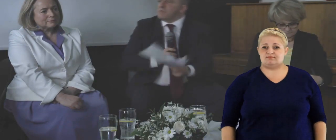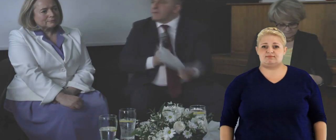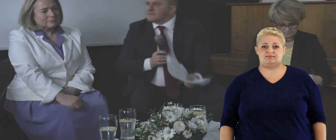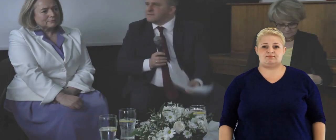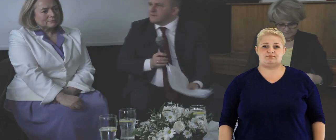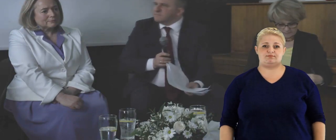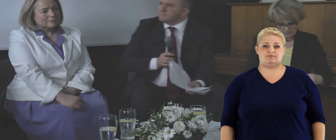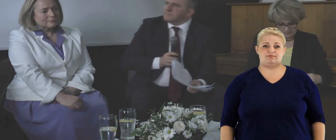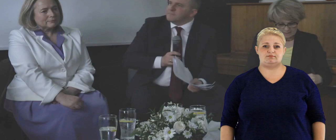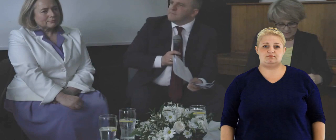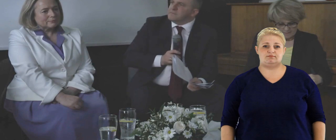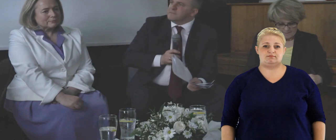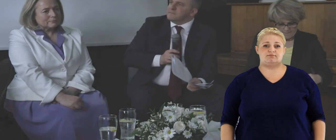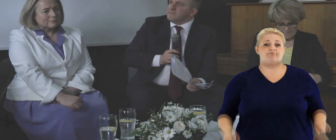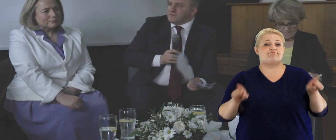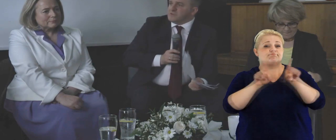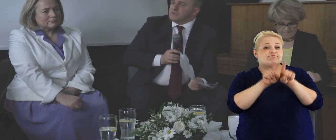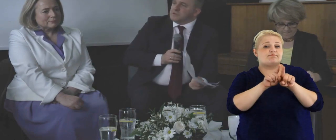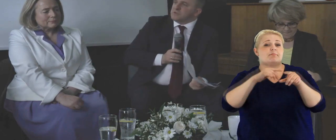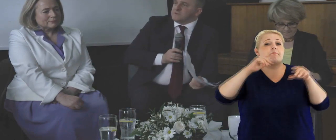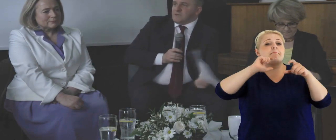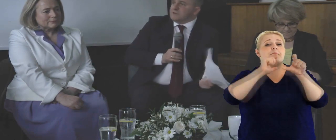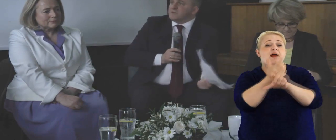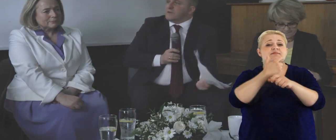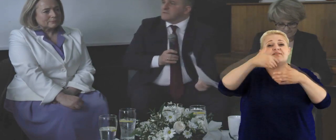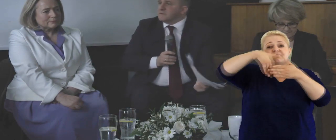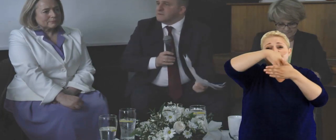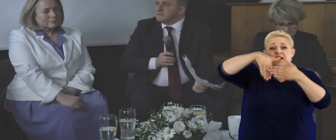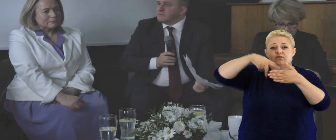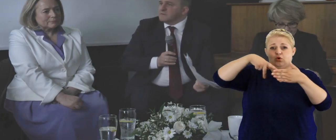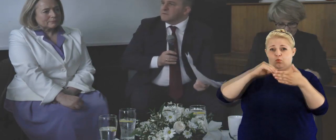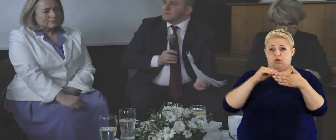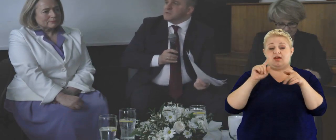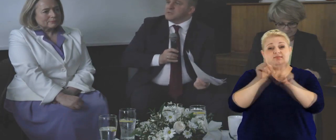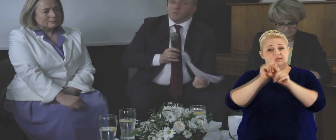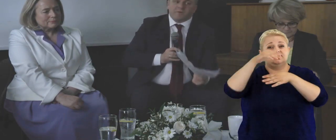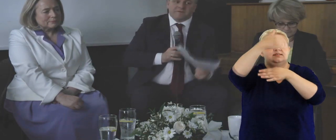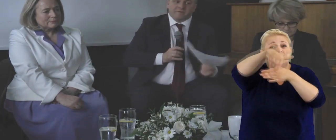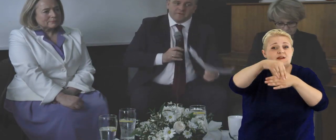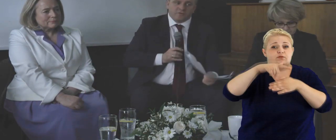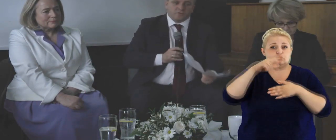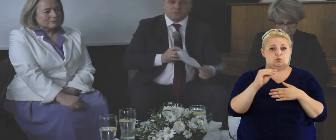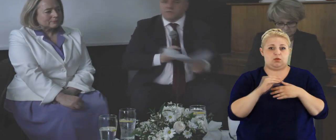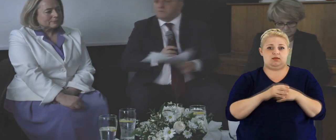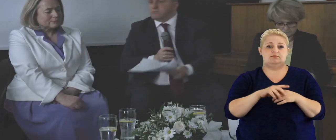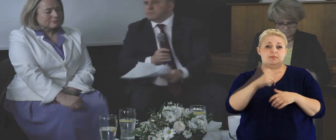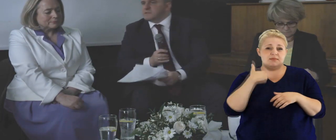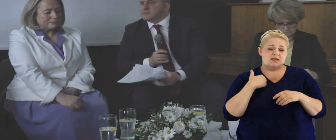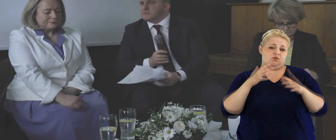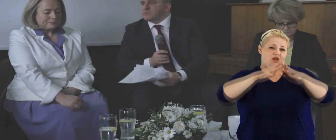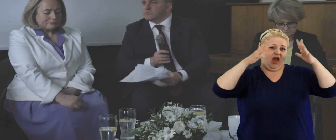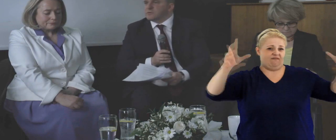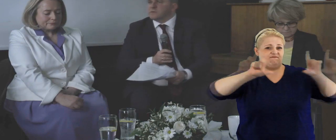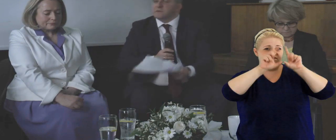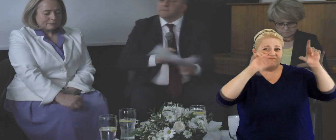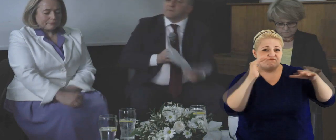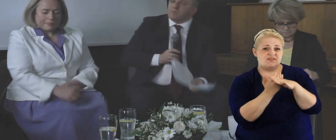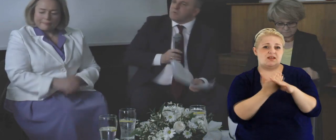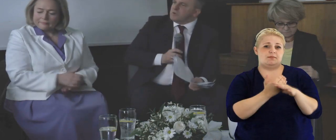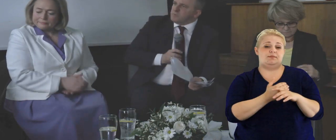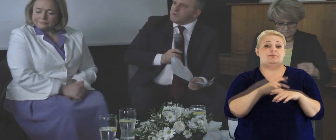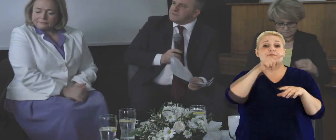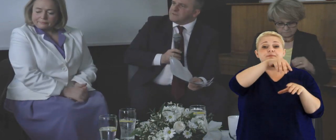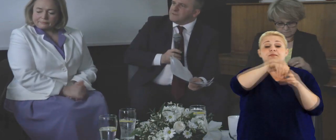to były państwa, faktycznie też Rosja, ale też Francja, czyli były państwa wewnątrz Unii i z zewnątrz Unii.